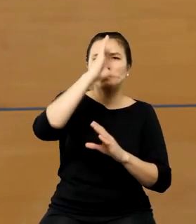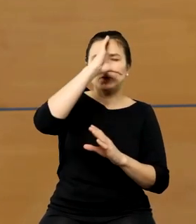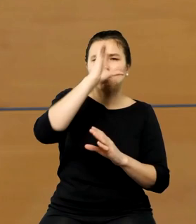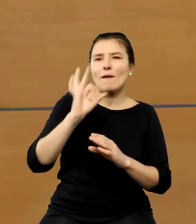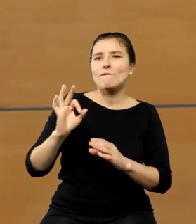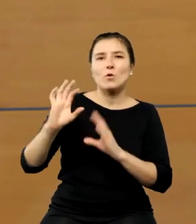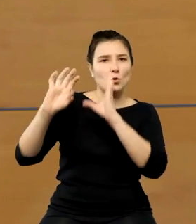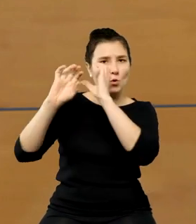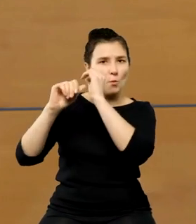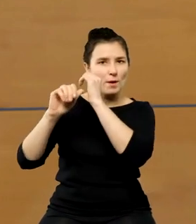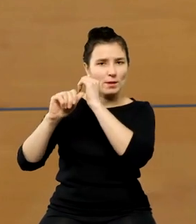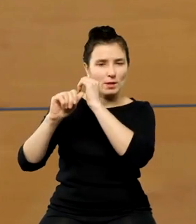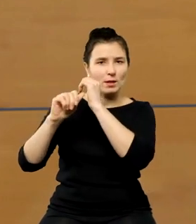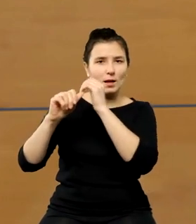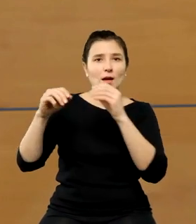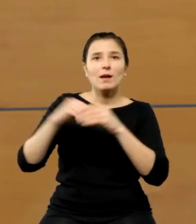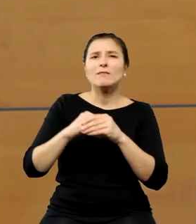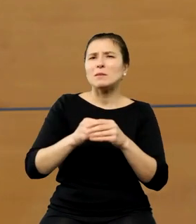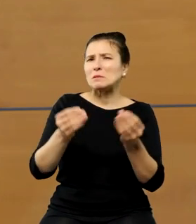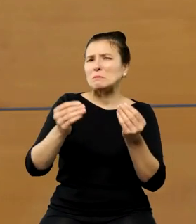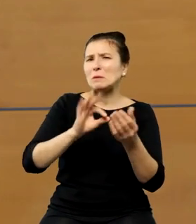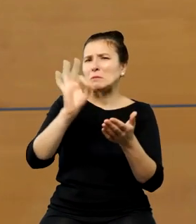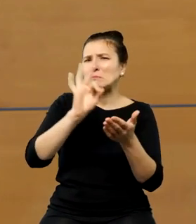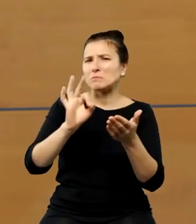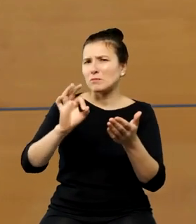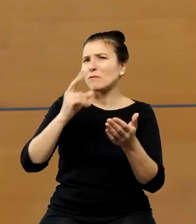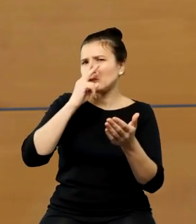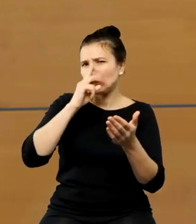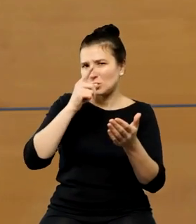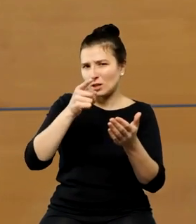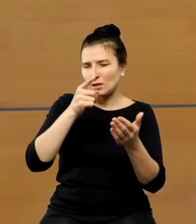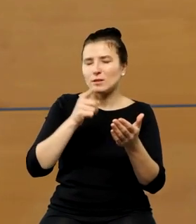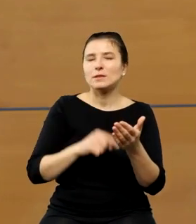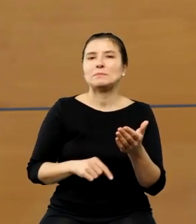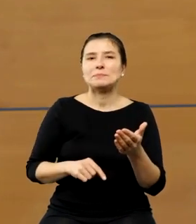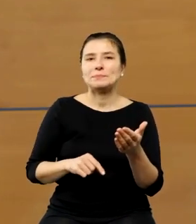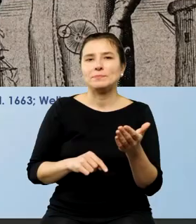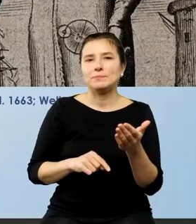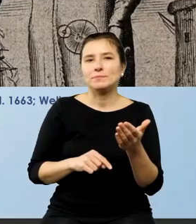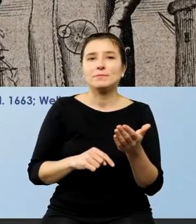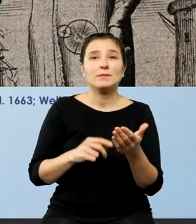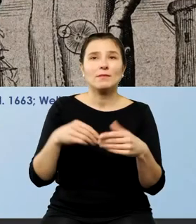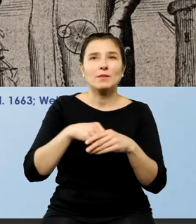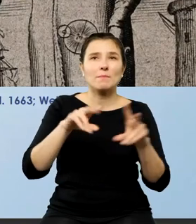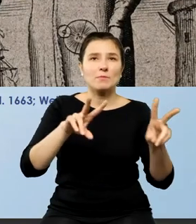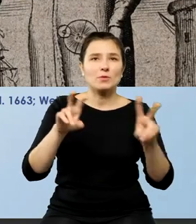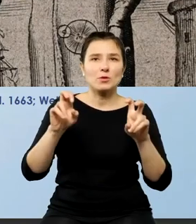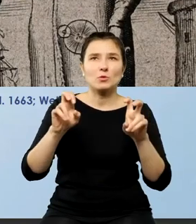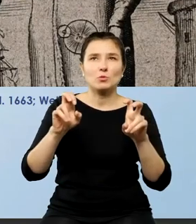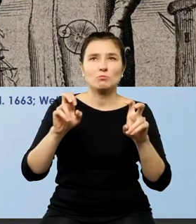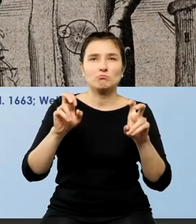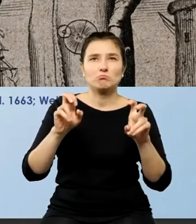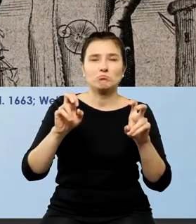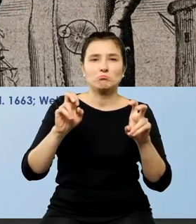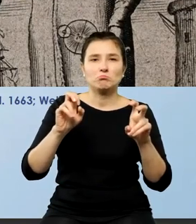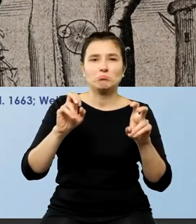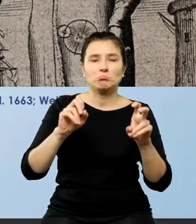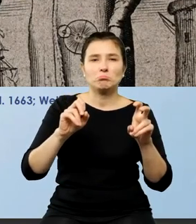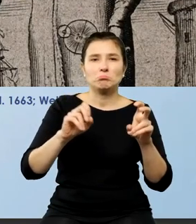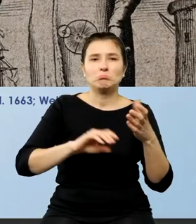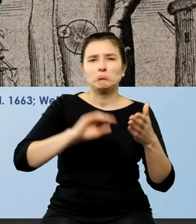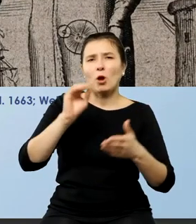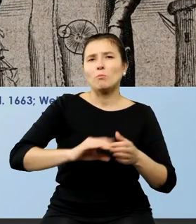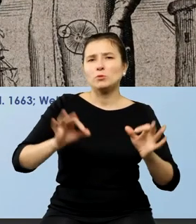Kopernika z tą wspaniałą ryciną, którą Państwo mają przed oczyma, z tytułem doskonała opis orbit